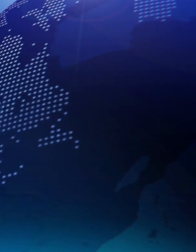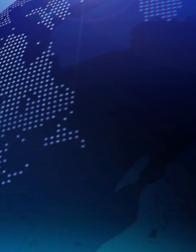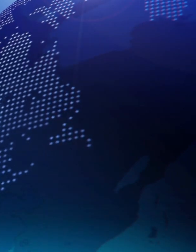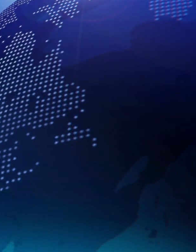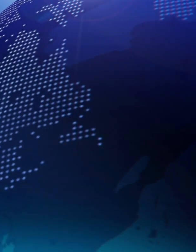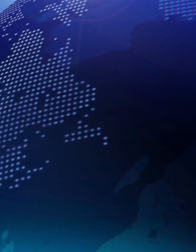Hvala na pažnjosti zemlje